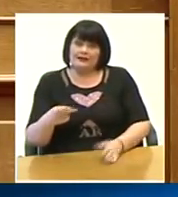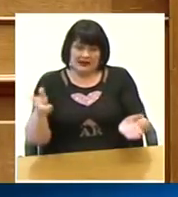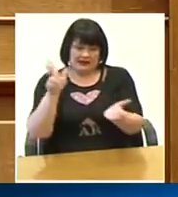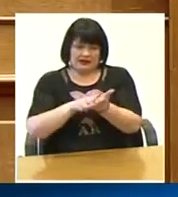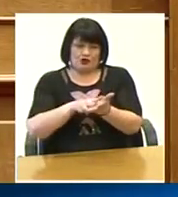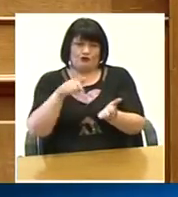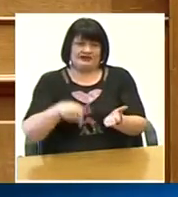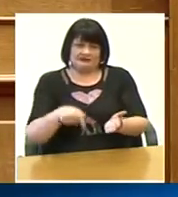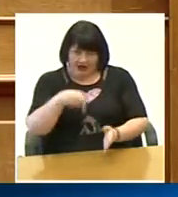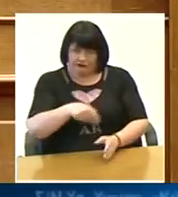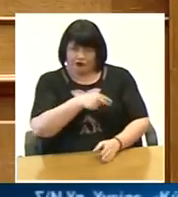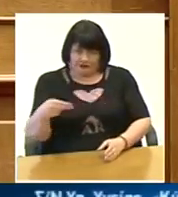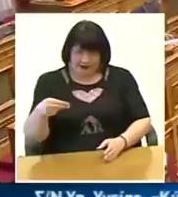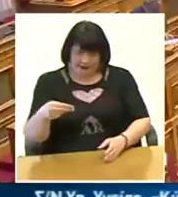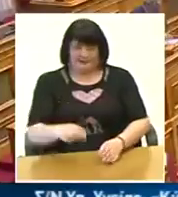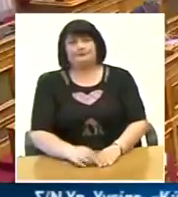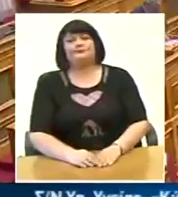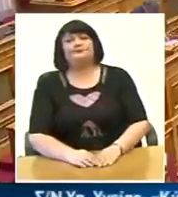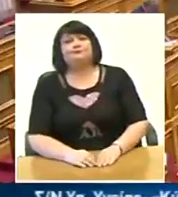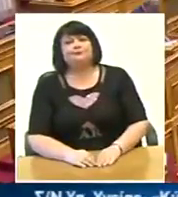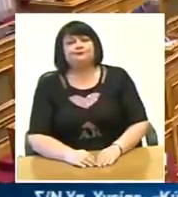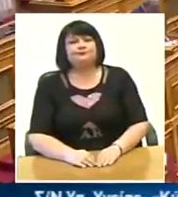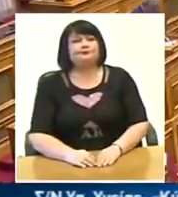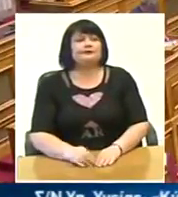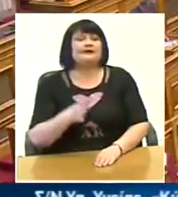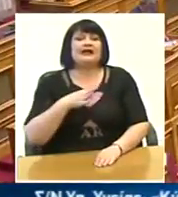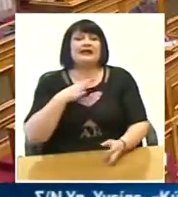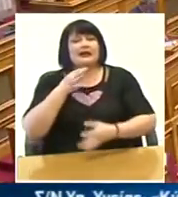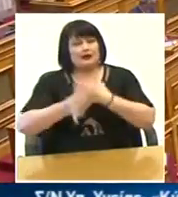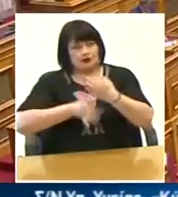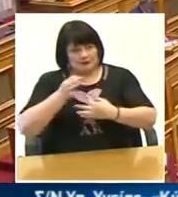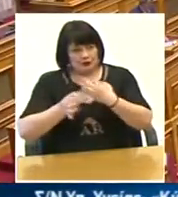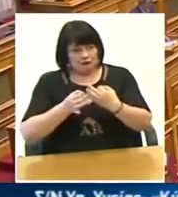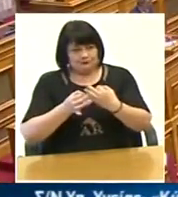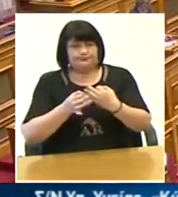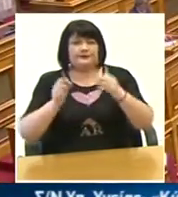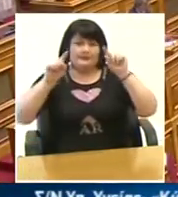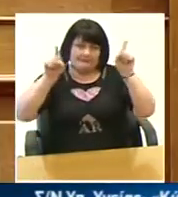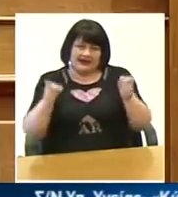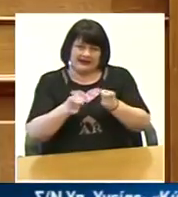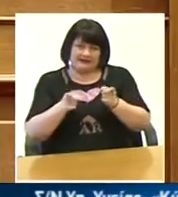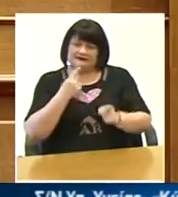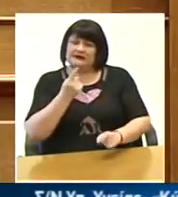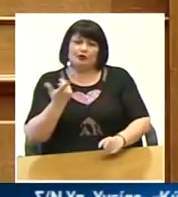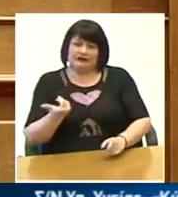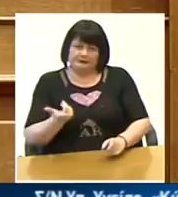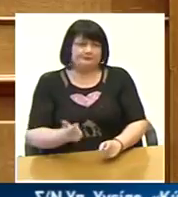σήμερα. Εδώ θέλω να κάνω μία παρένθεση και να πω το εξής.